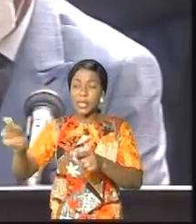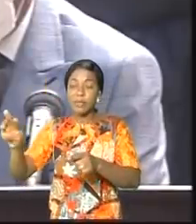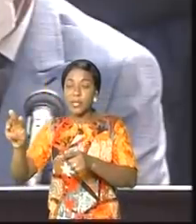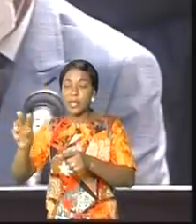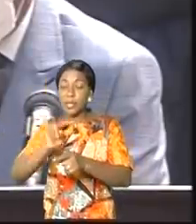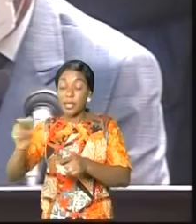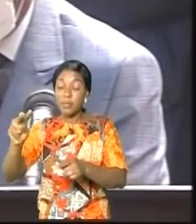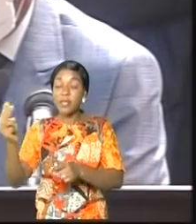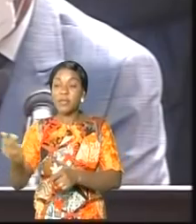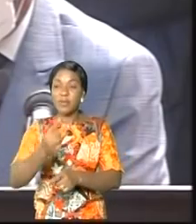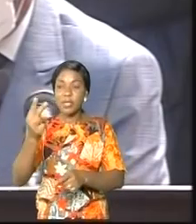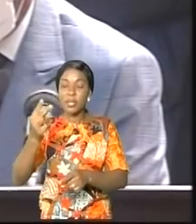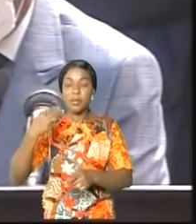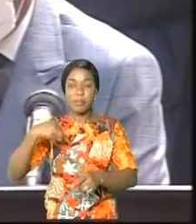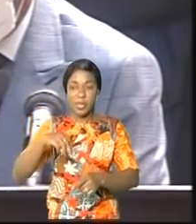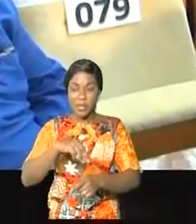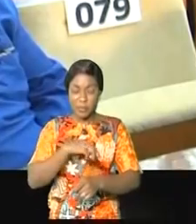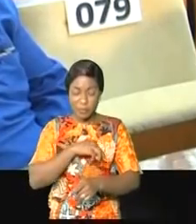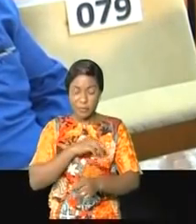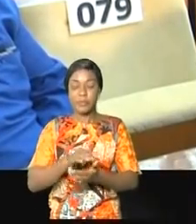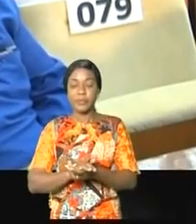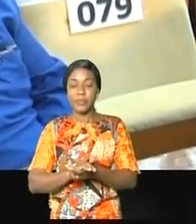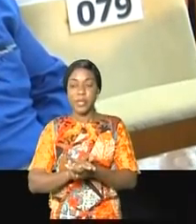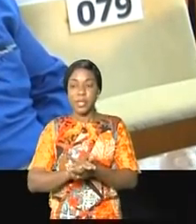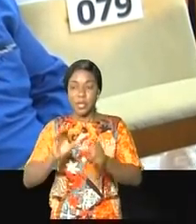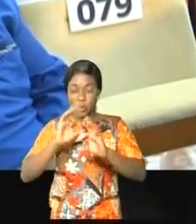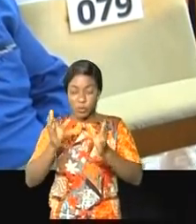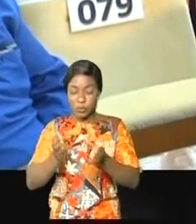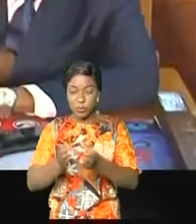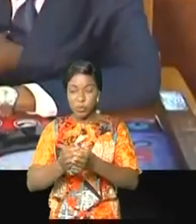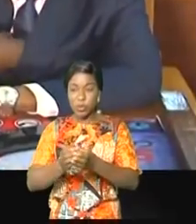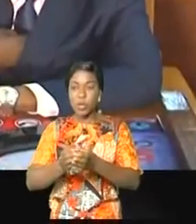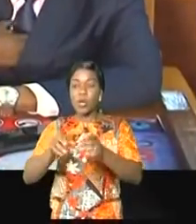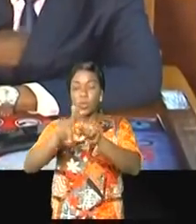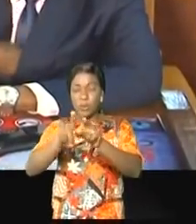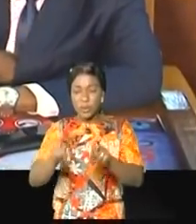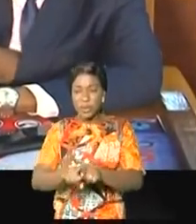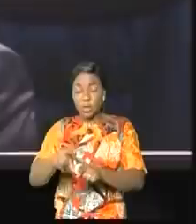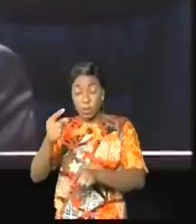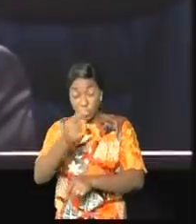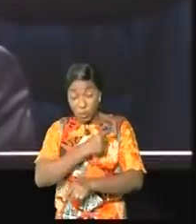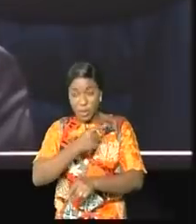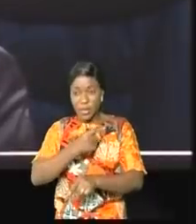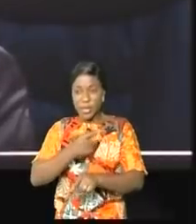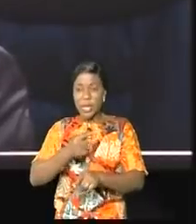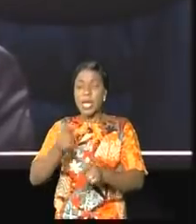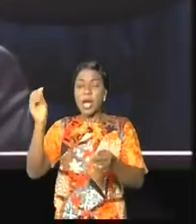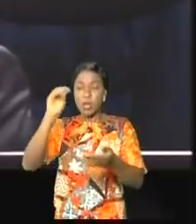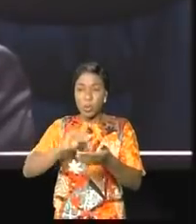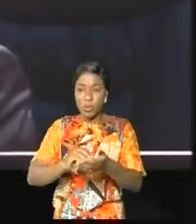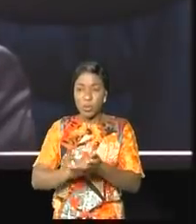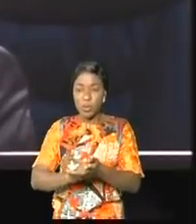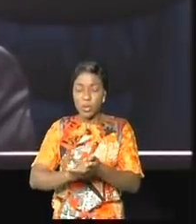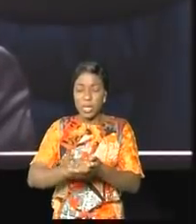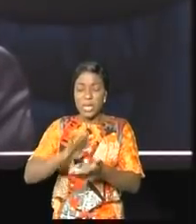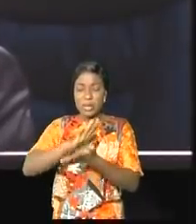décembre 2014 jusqu'à 2017, Christophe Mbosokodiapuanga occupera tour à tour les postes